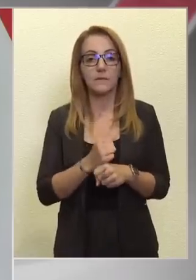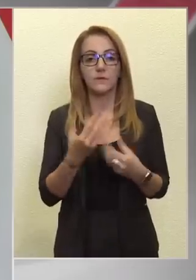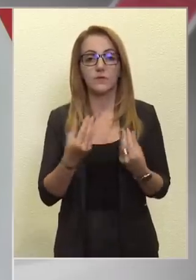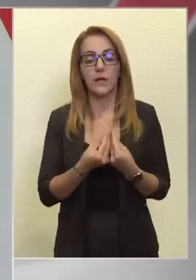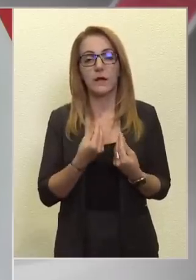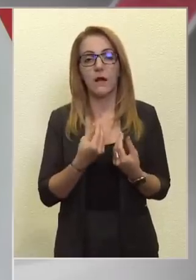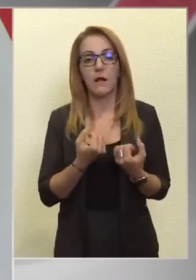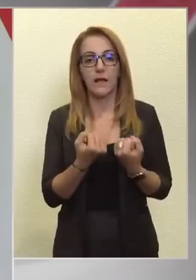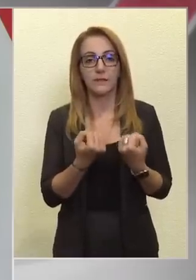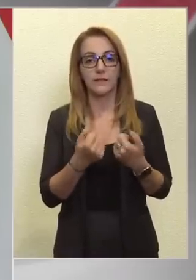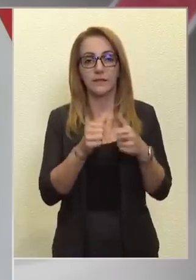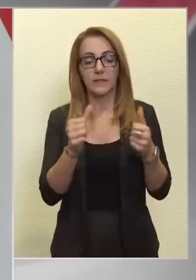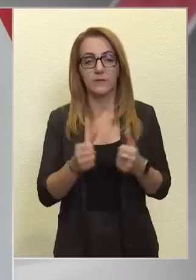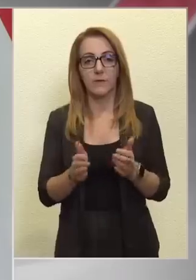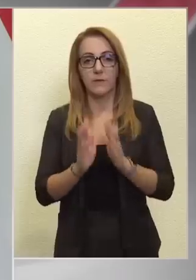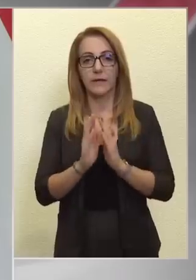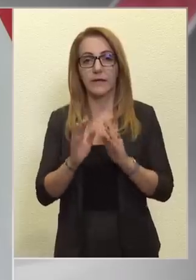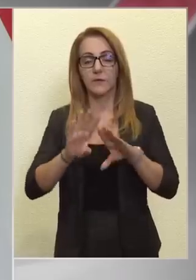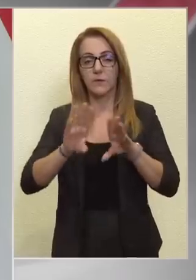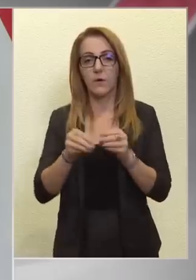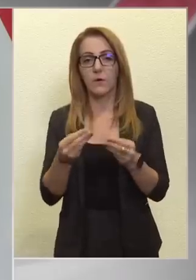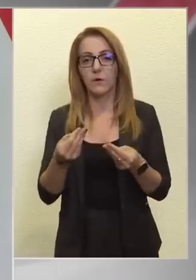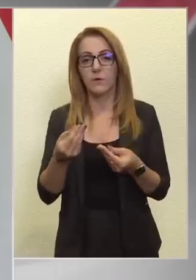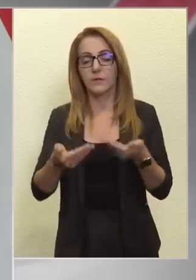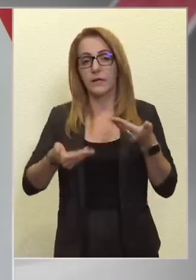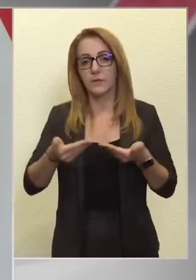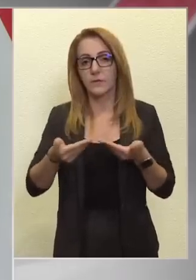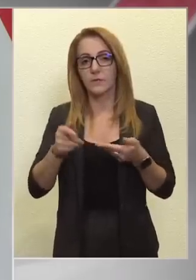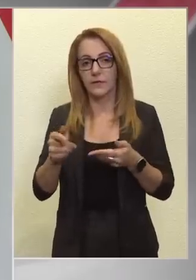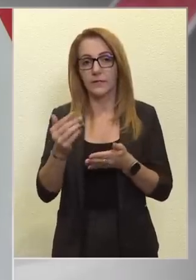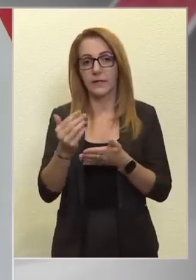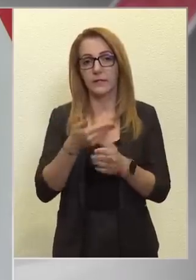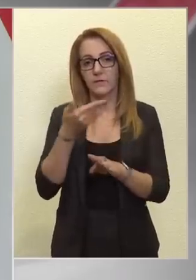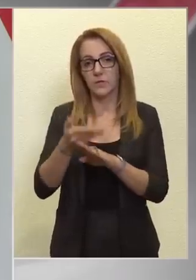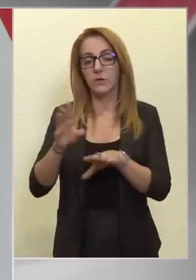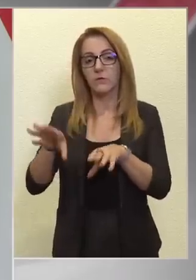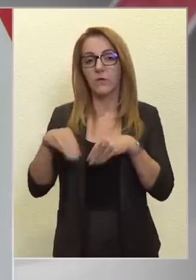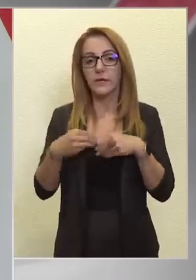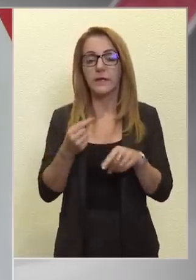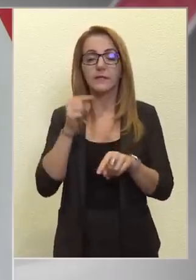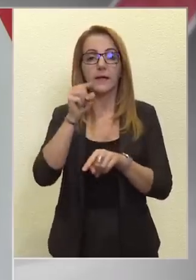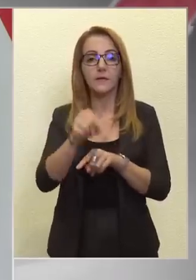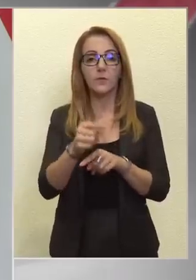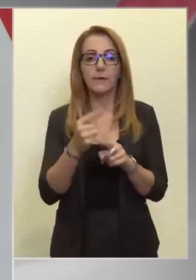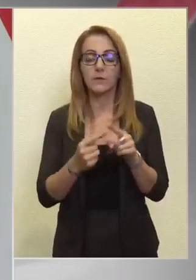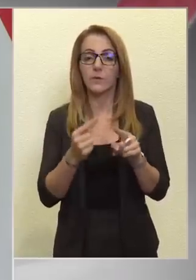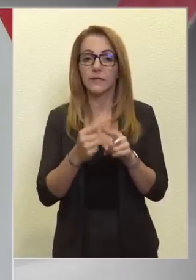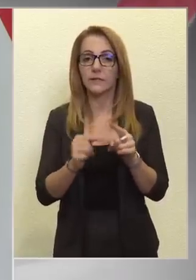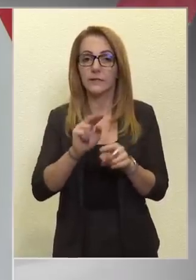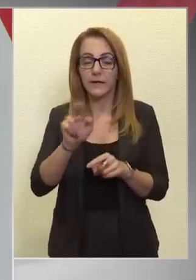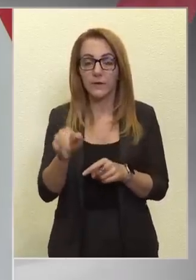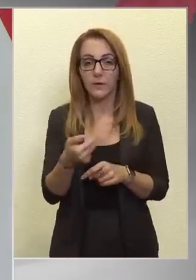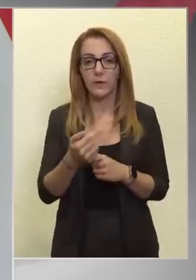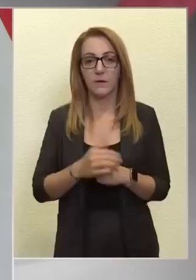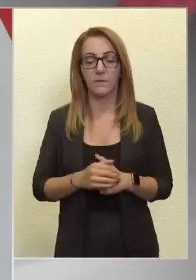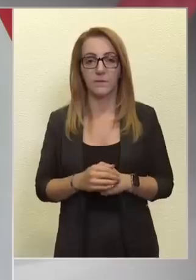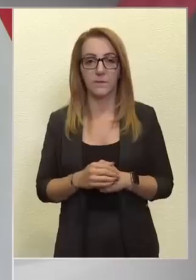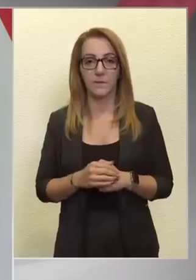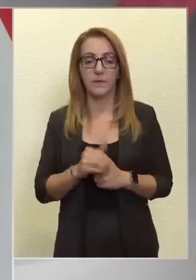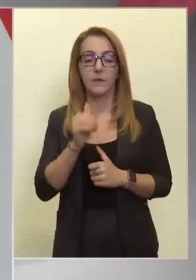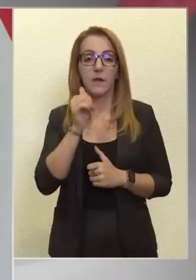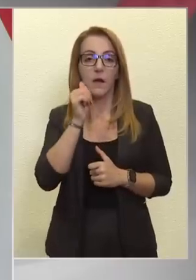egyesztelet formában kérjük az országgyűlést, hogy ezeket a törvényosatokat fogadja el. Az ezen túlmenő részletekről a